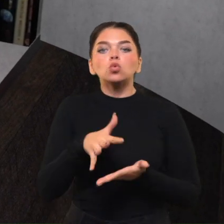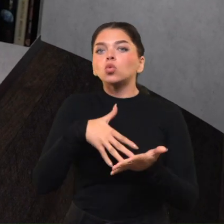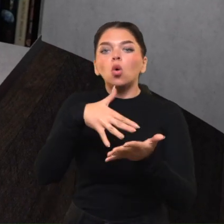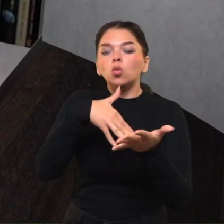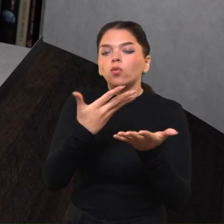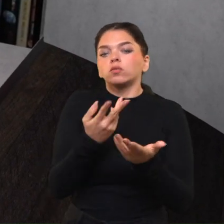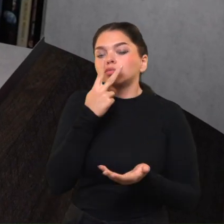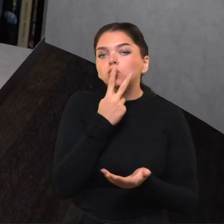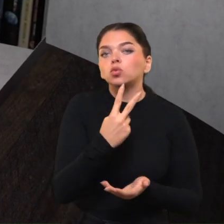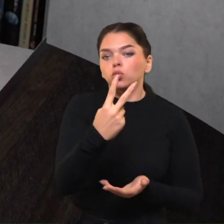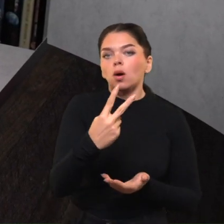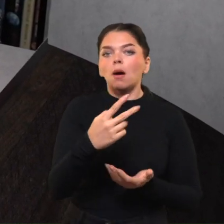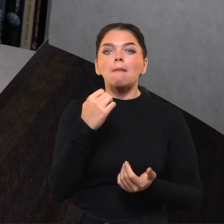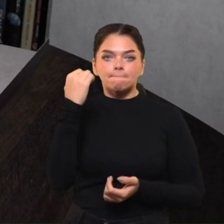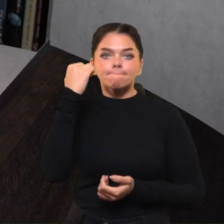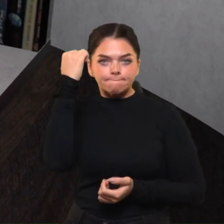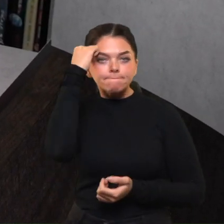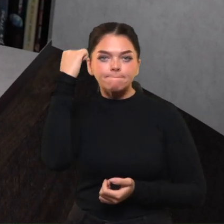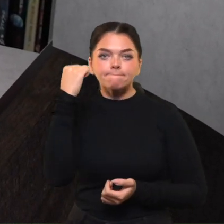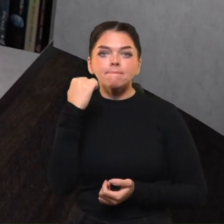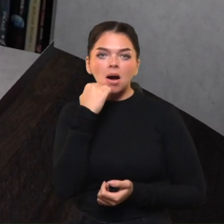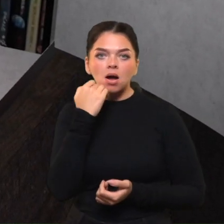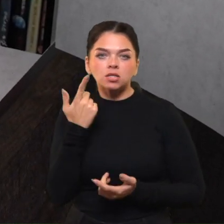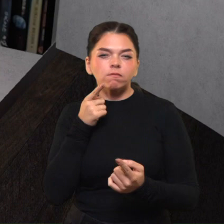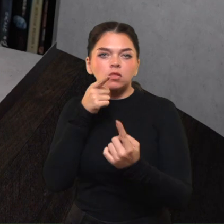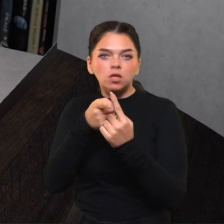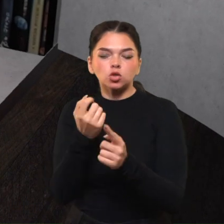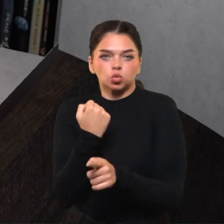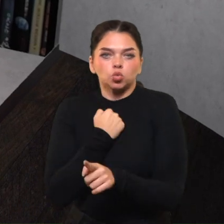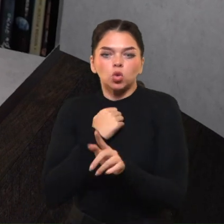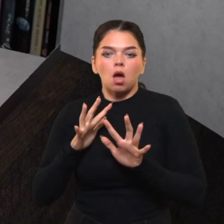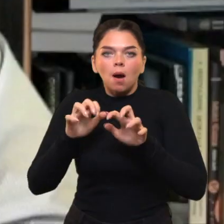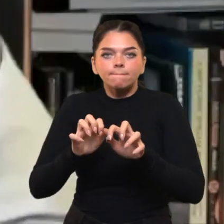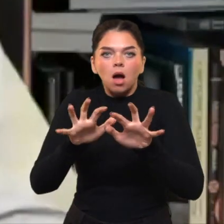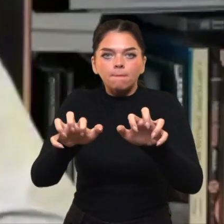nu, toliau depesitinesičių Maskvos imperinių tikslų.